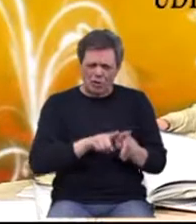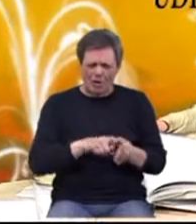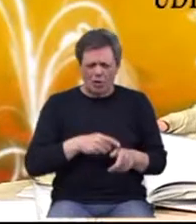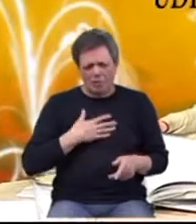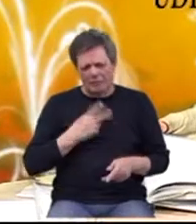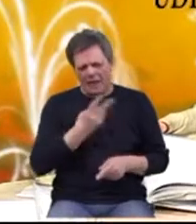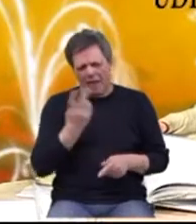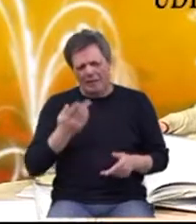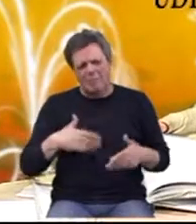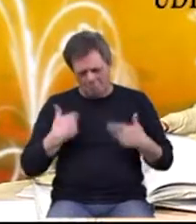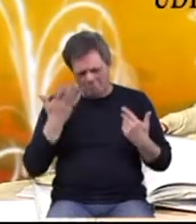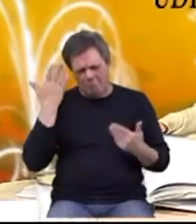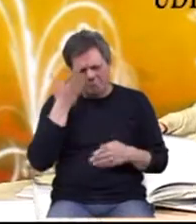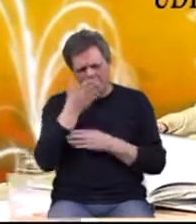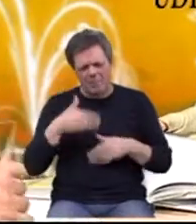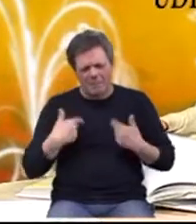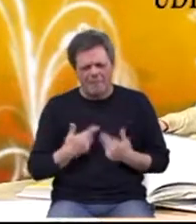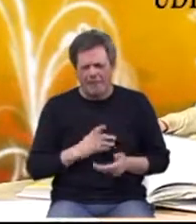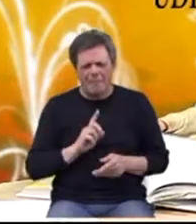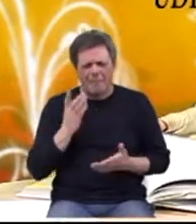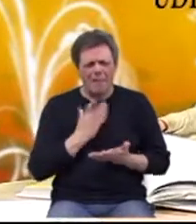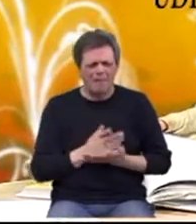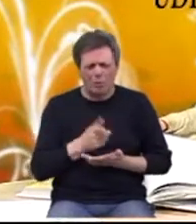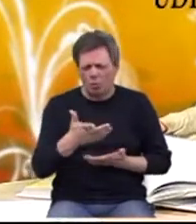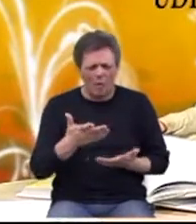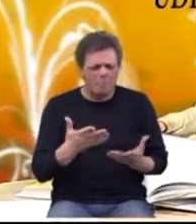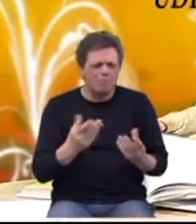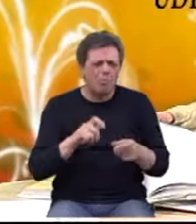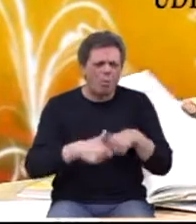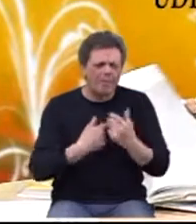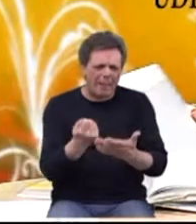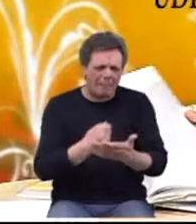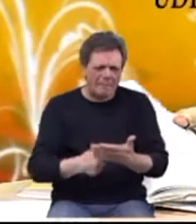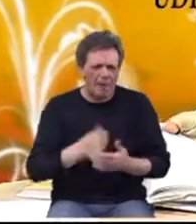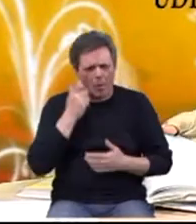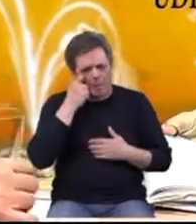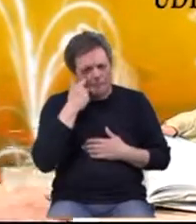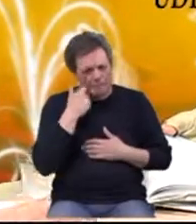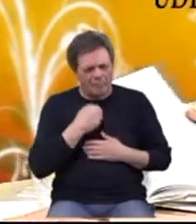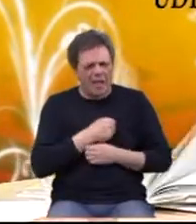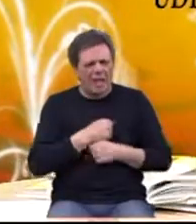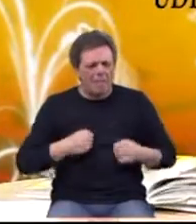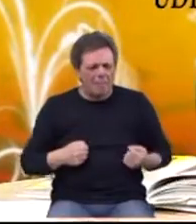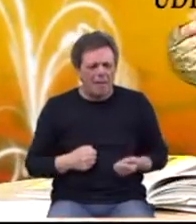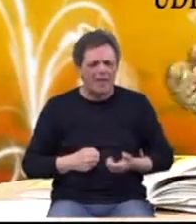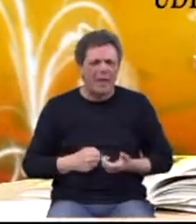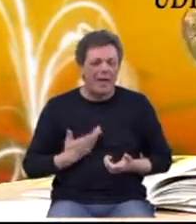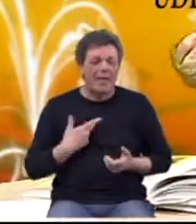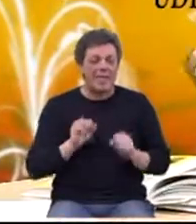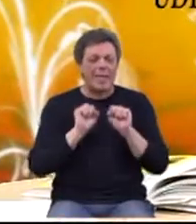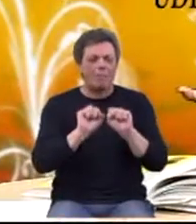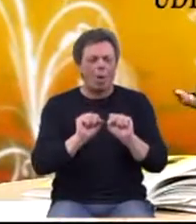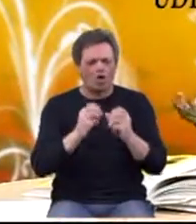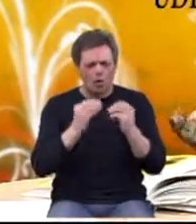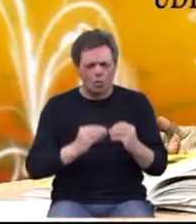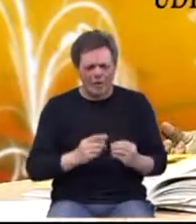dragi gledatelji. Jer ne samo, tu je strašno puno stvari napisano. Evo, debiljena je imunosni sustav. To je isto